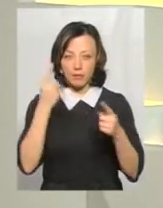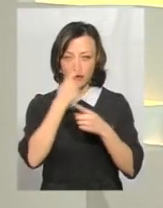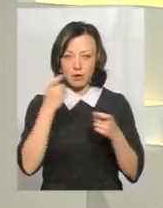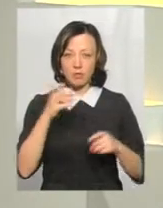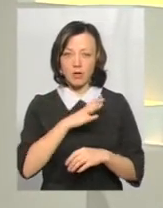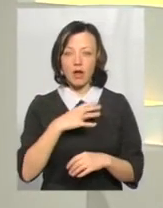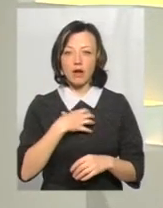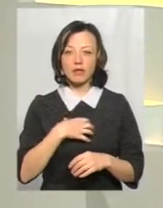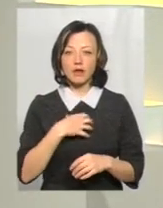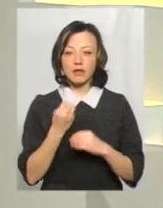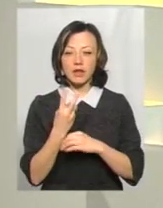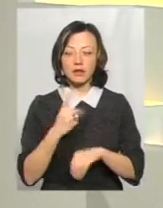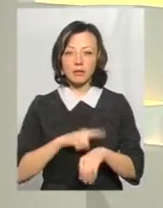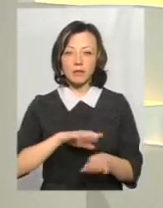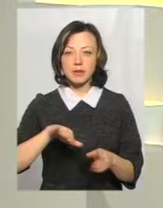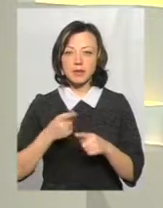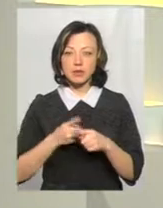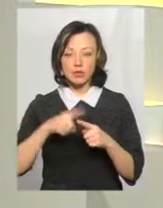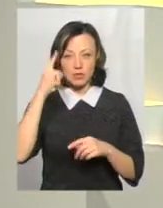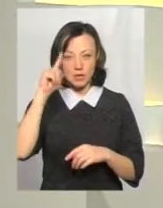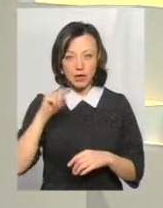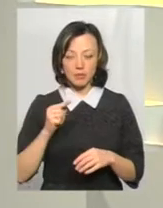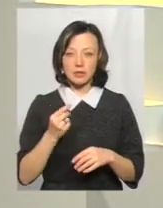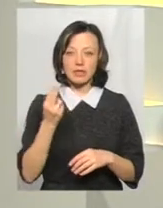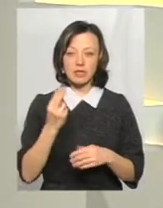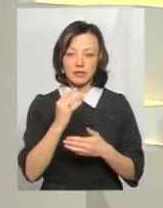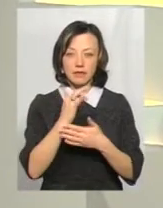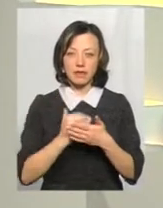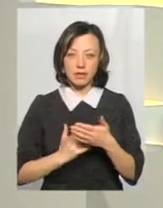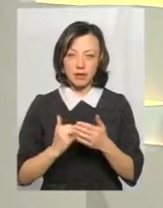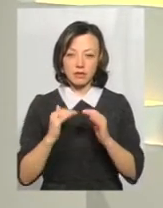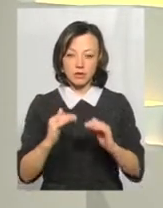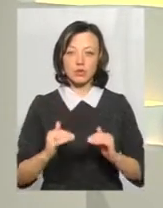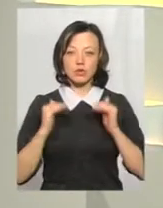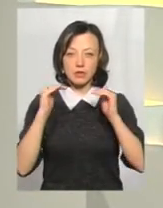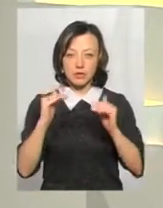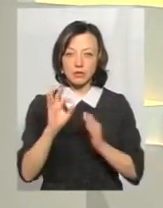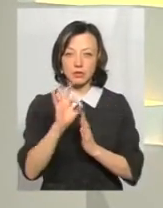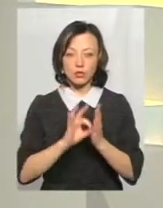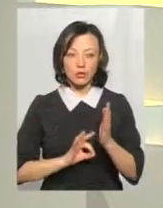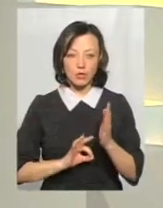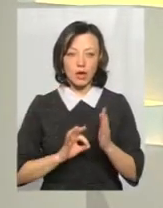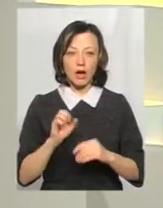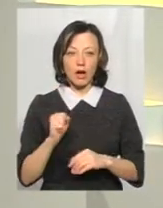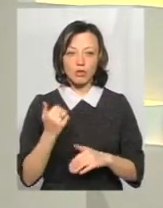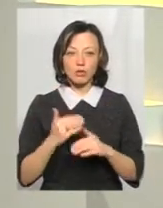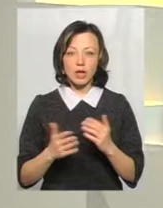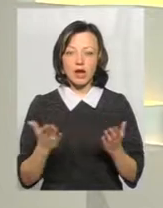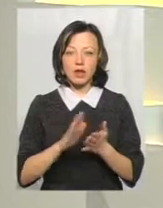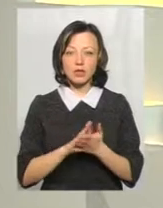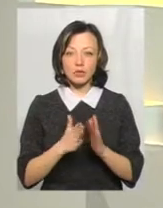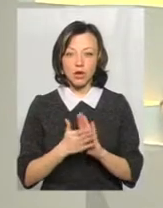актуальна на 12-ту годину. Після того ми знаємо, що цифри пішли угору, стрімко ростуть. А вже яка